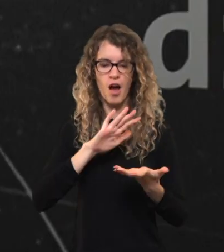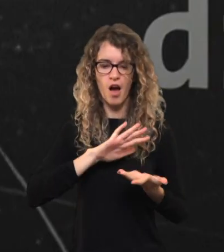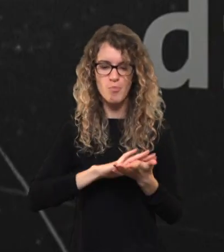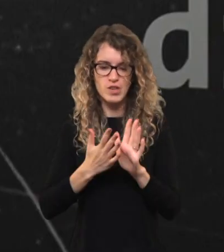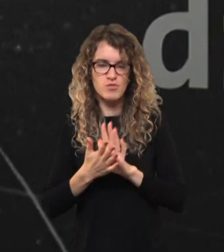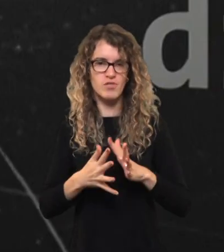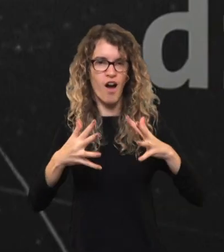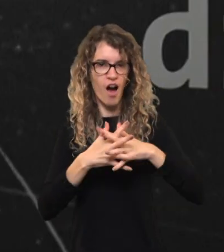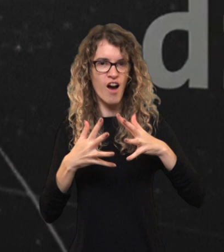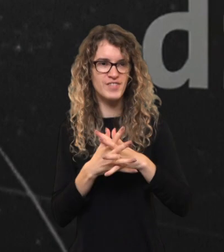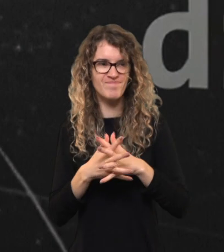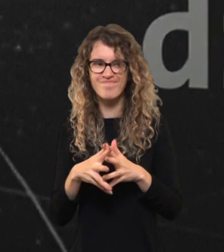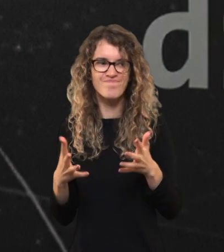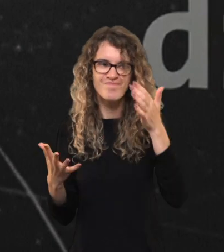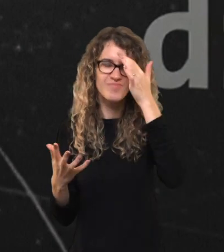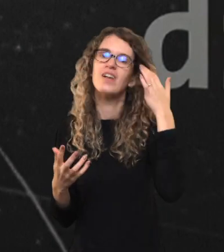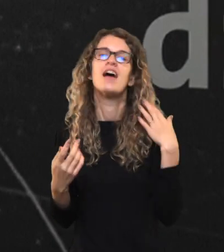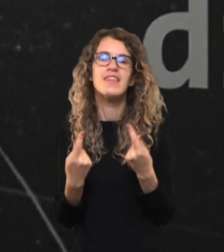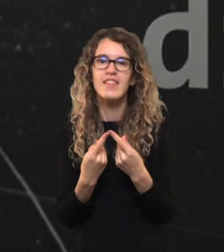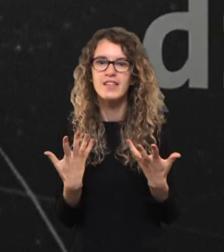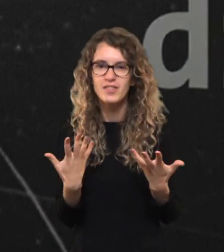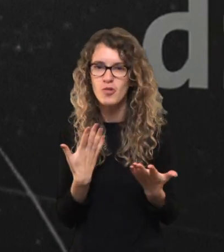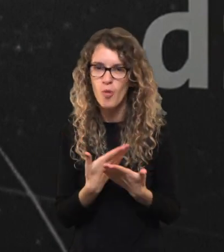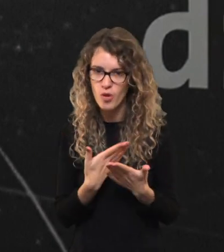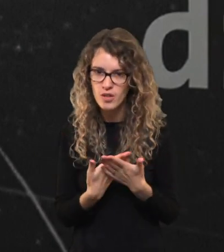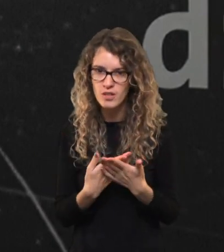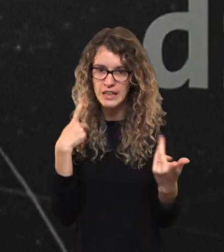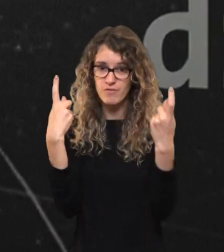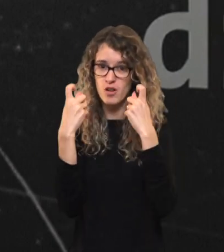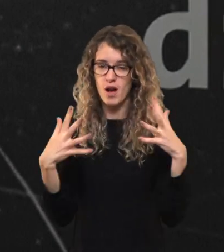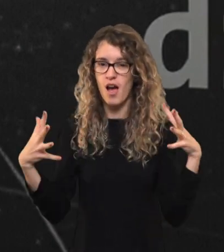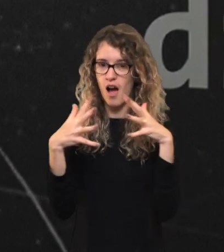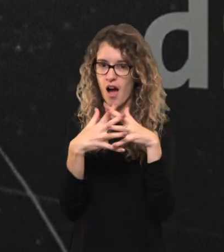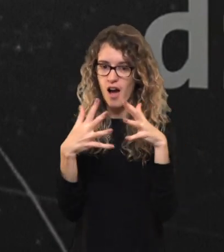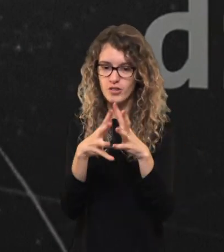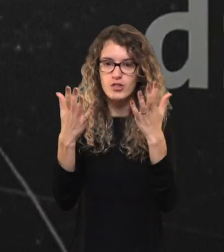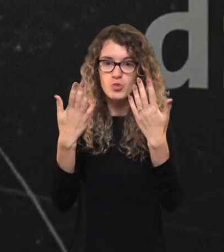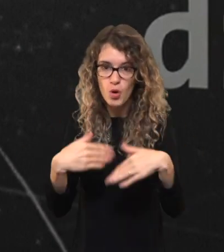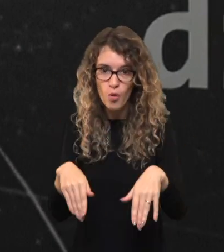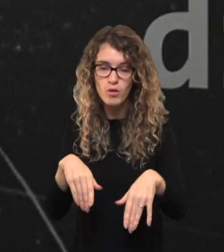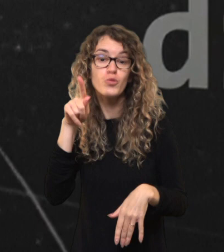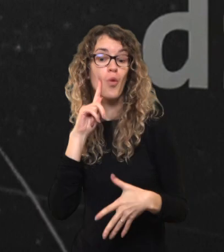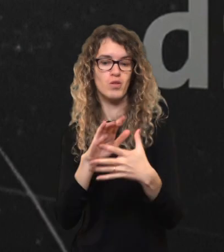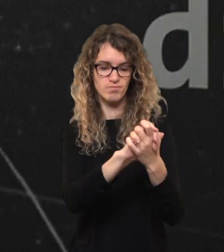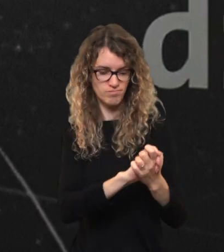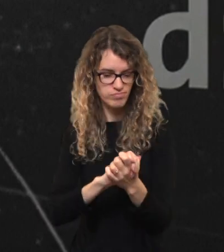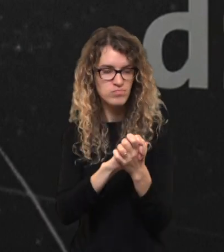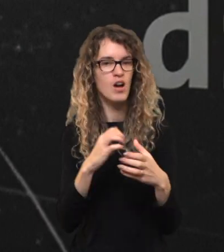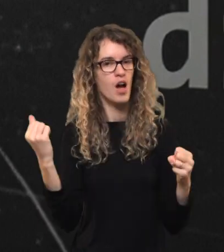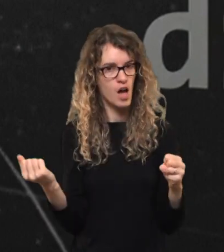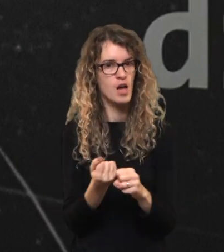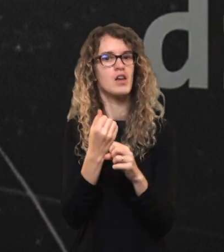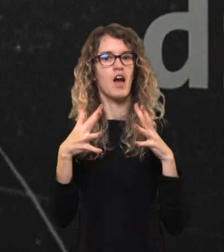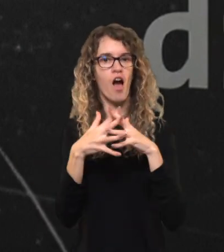apie informacinį karą, propagandą, tampa nebeaktualu. Aktualu tampa nori taikos,